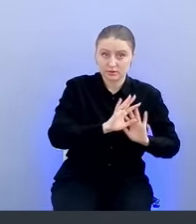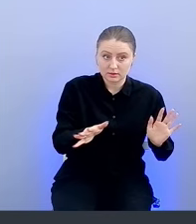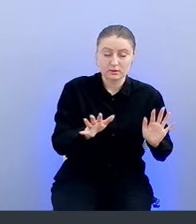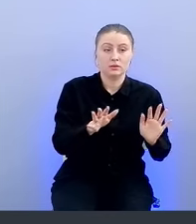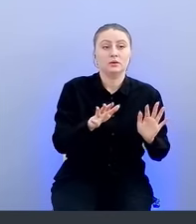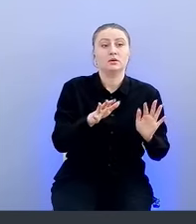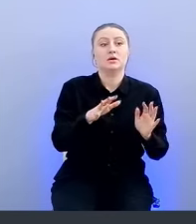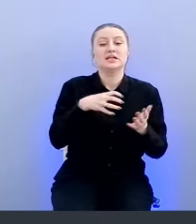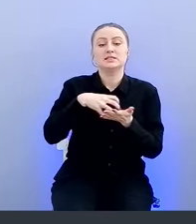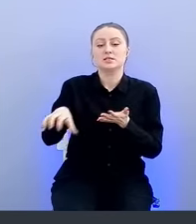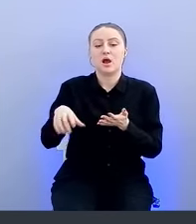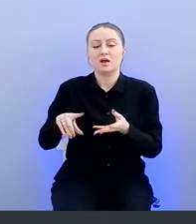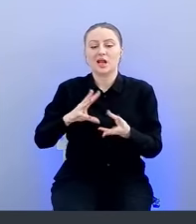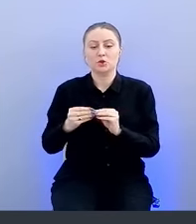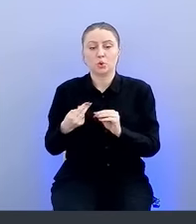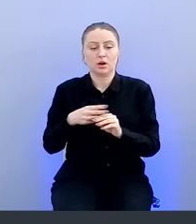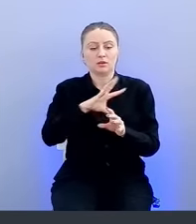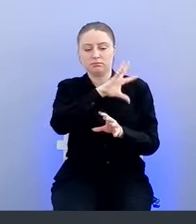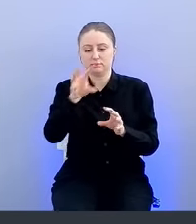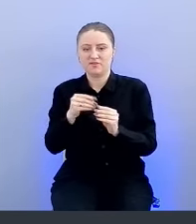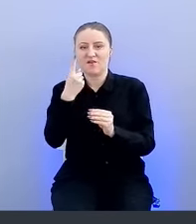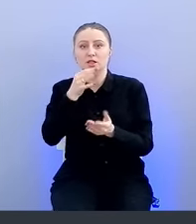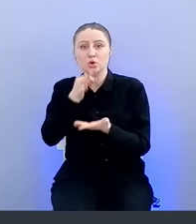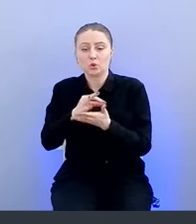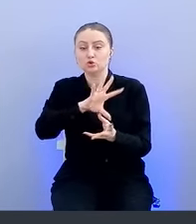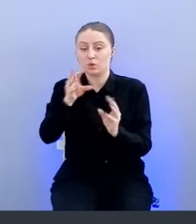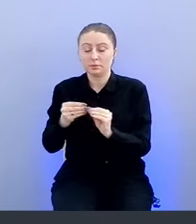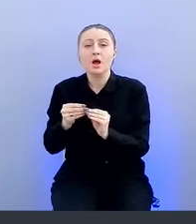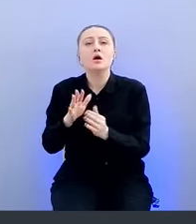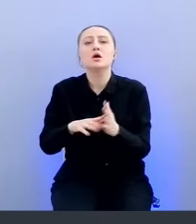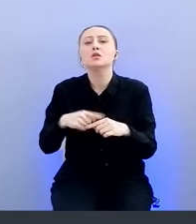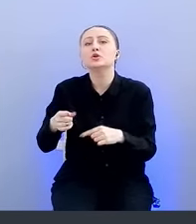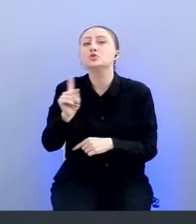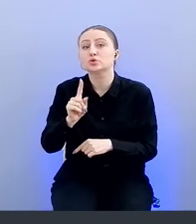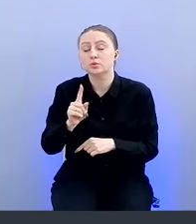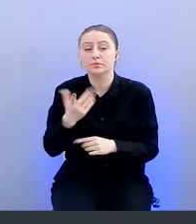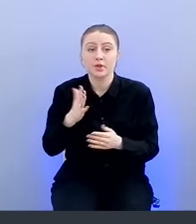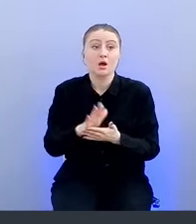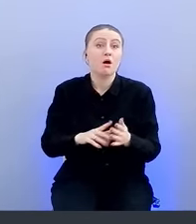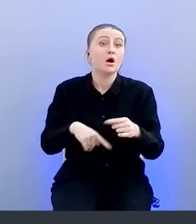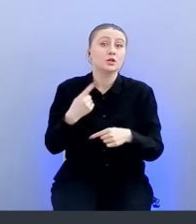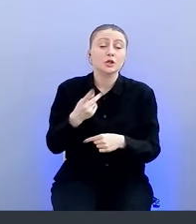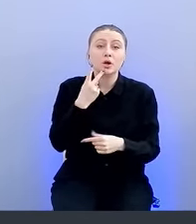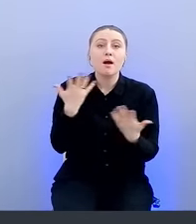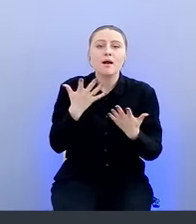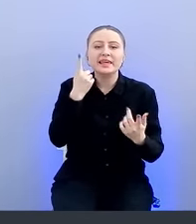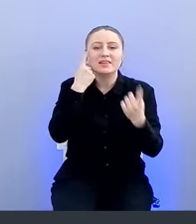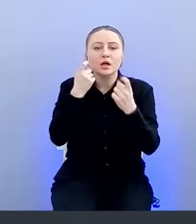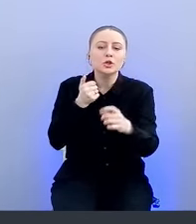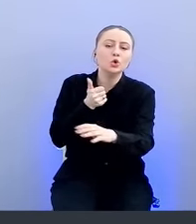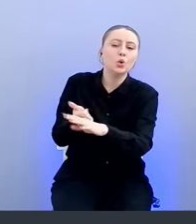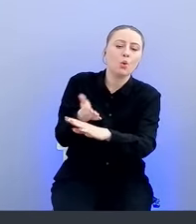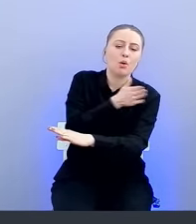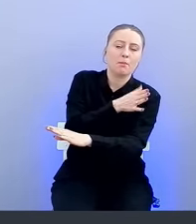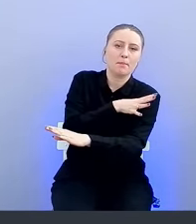слил скан-резалтер это все в один отчет, что дальше? А дальше начинается вопрос, а какие данные до этого были